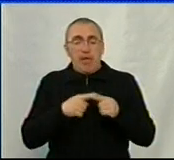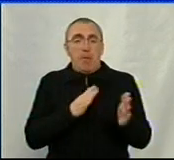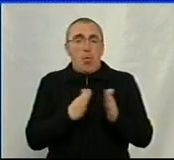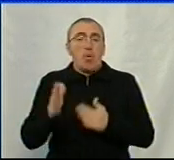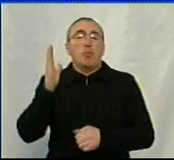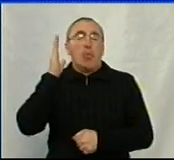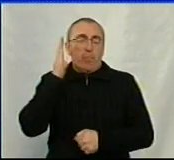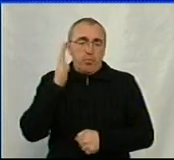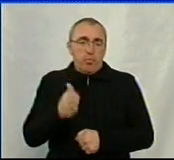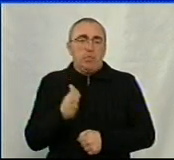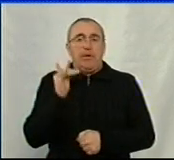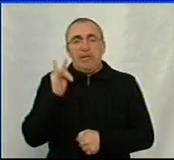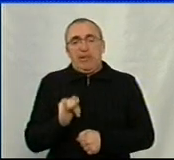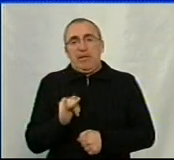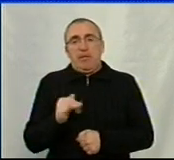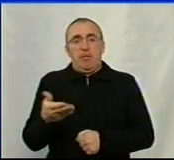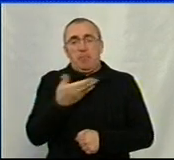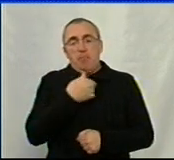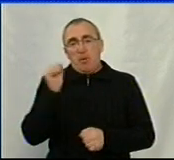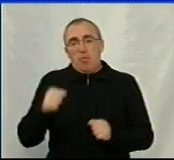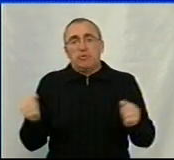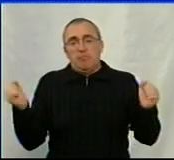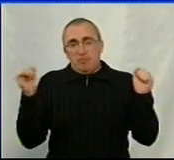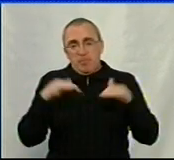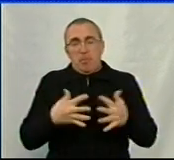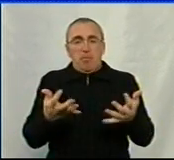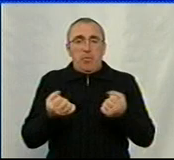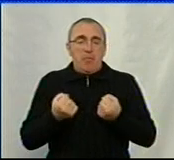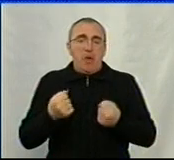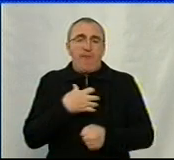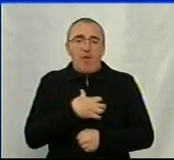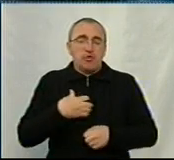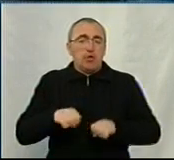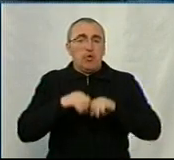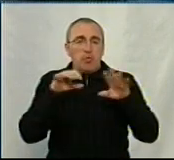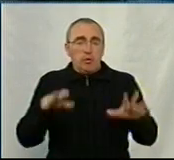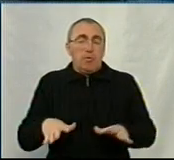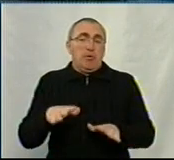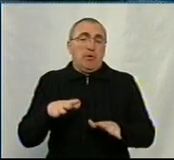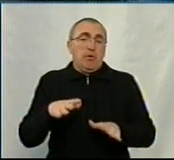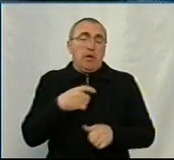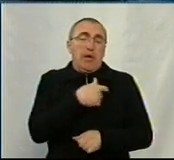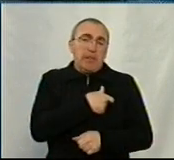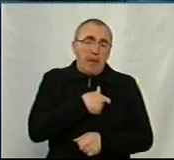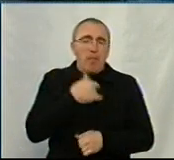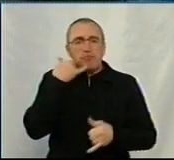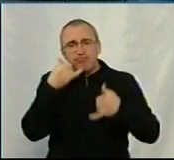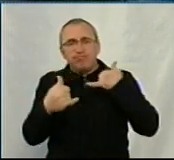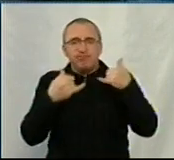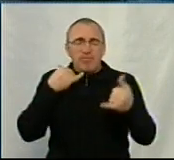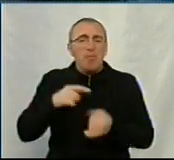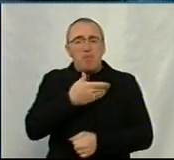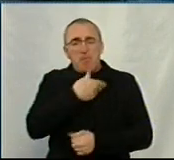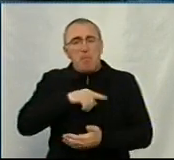буде і, в принципі, ми можемо збиратись і приймати важливі рішення. Тим паче, що депутати постійно дзвонять і говорять, що ми